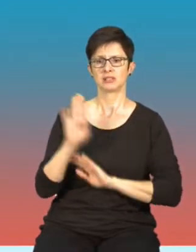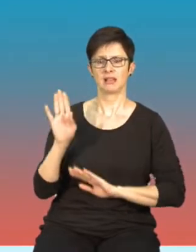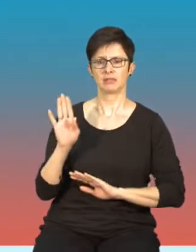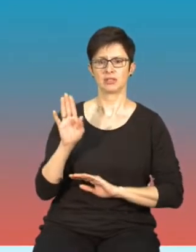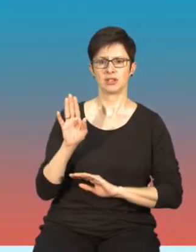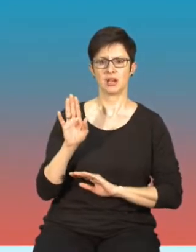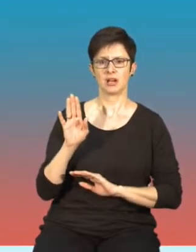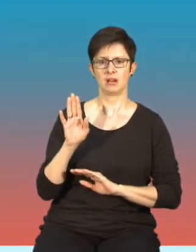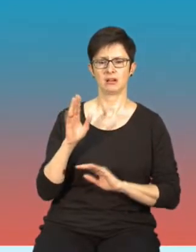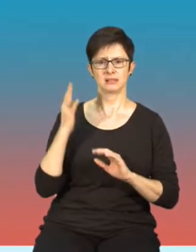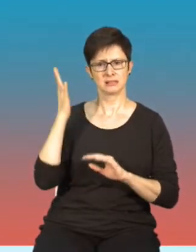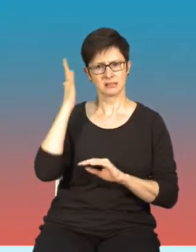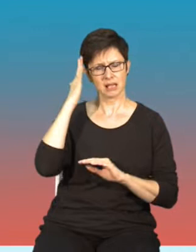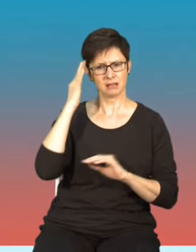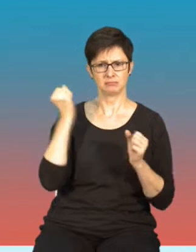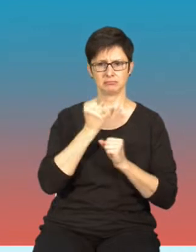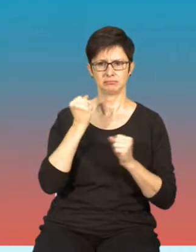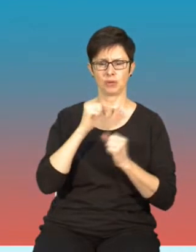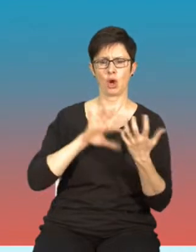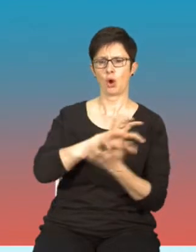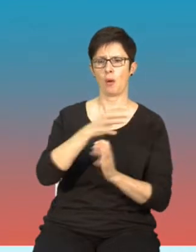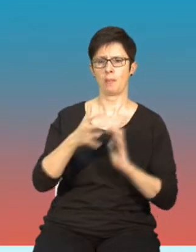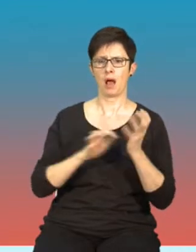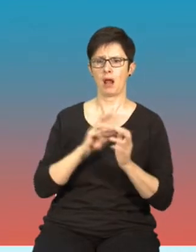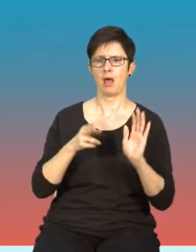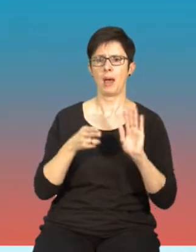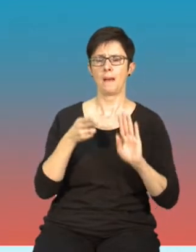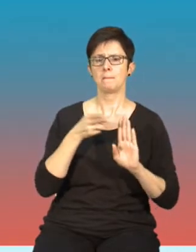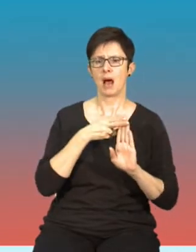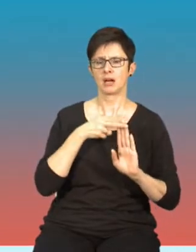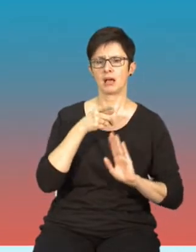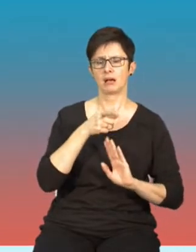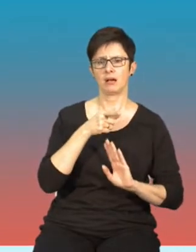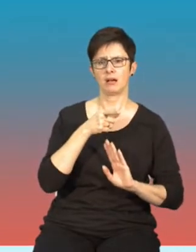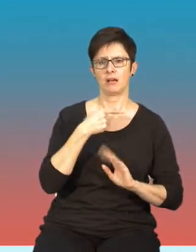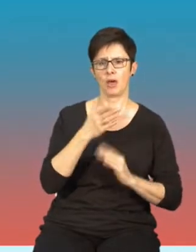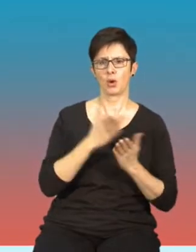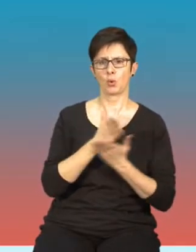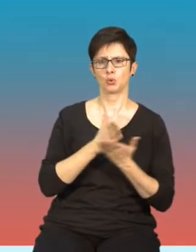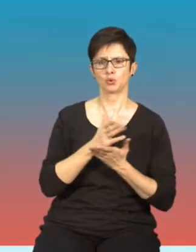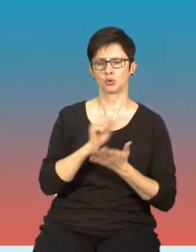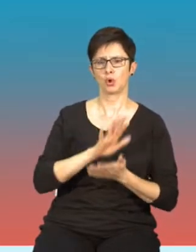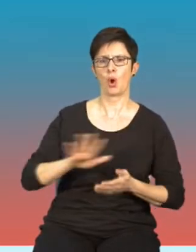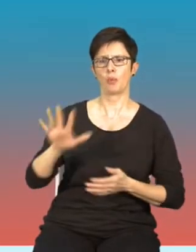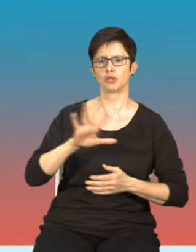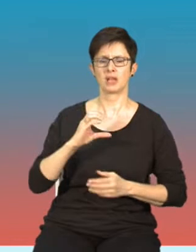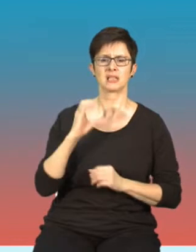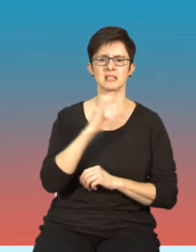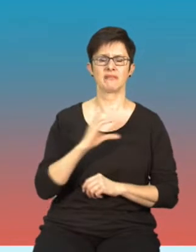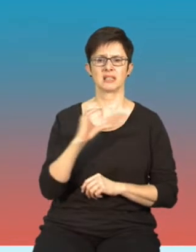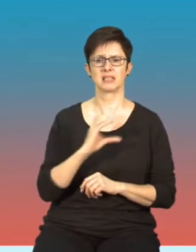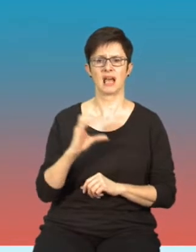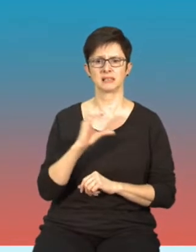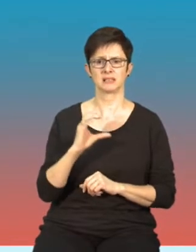najbardziej znanych globalnych marek zapewniających usługi z obszaru cyfryzacji i